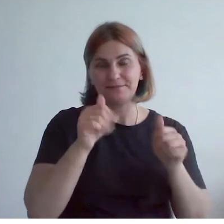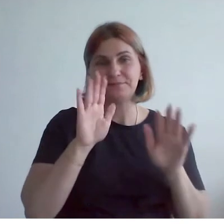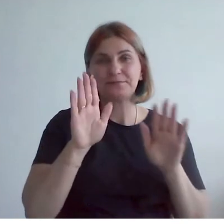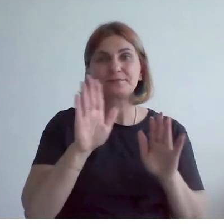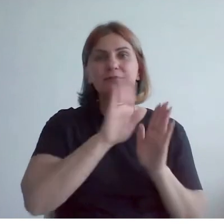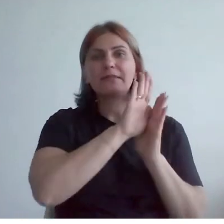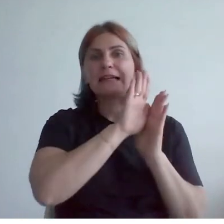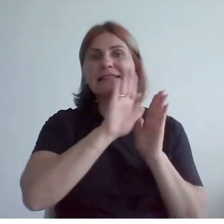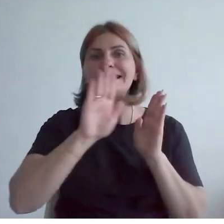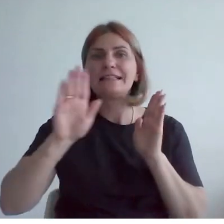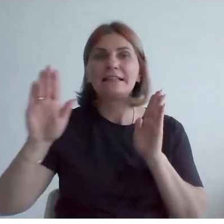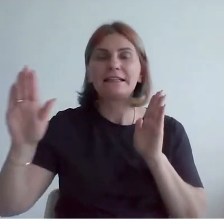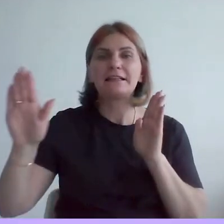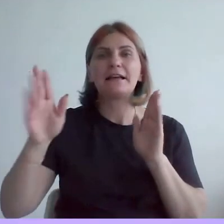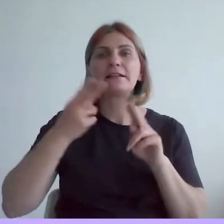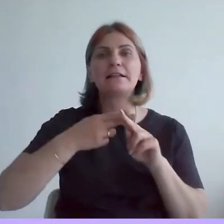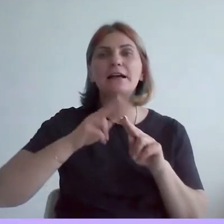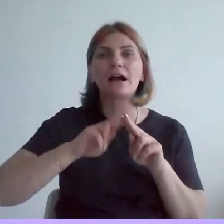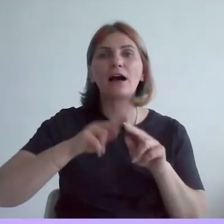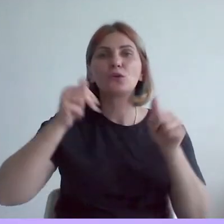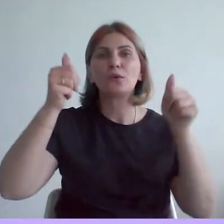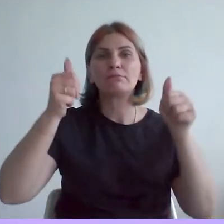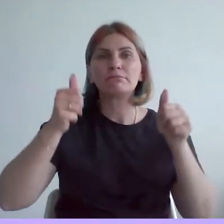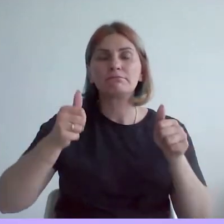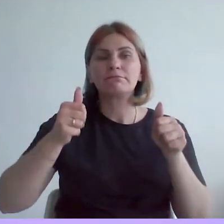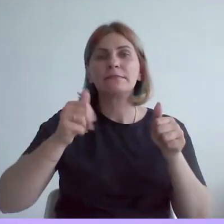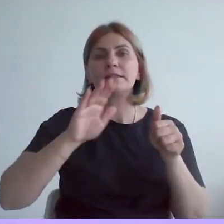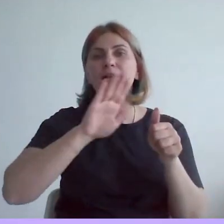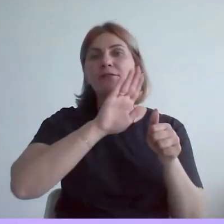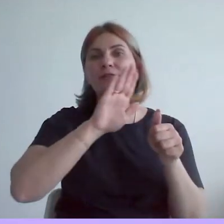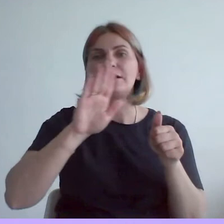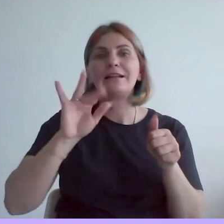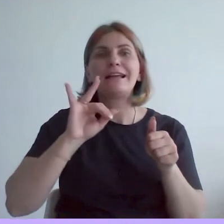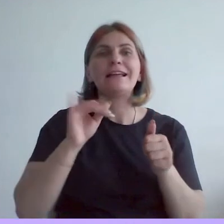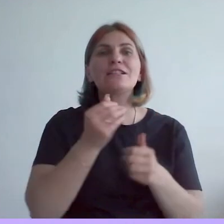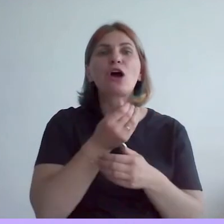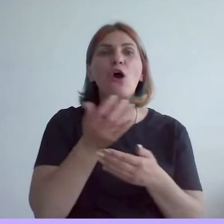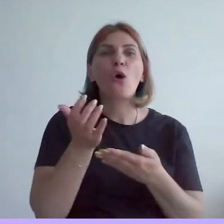музея, на которых развешаны в ряд картины из коллекций